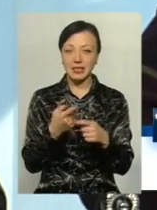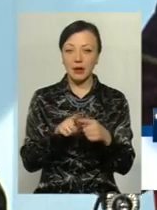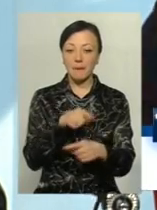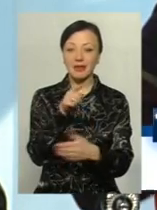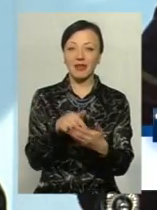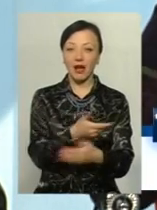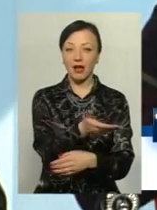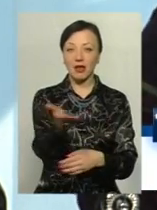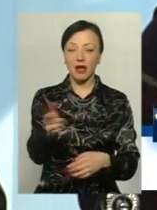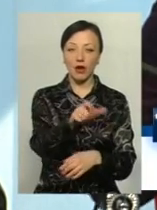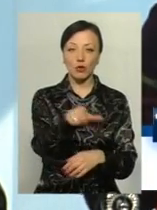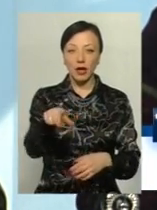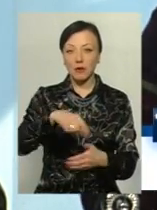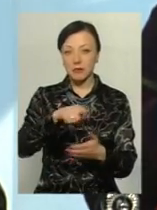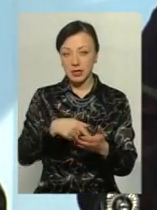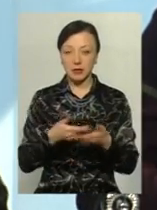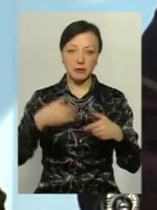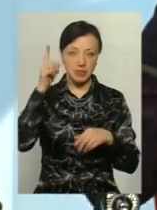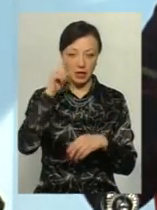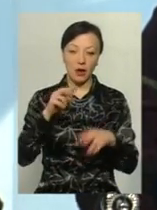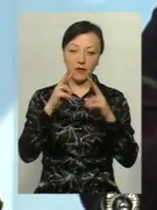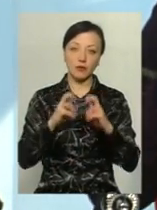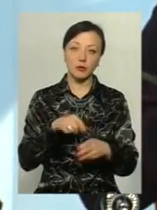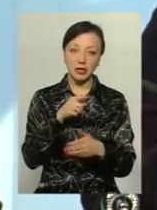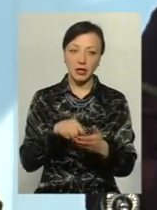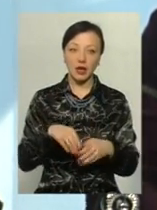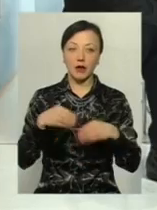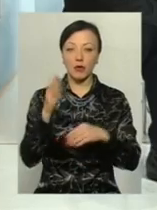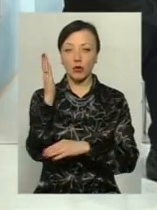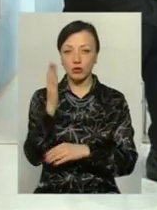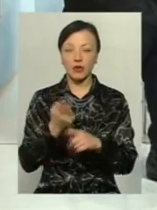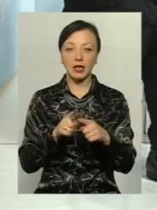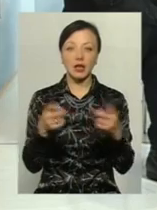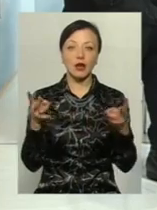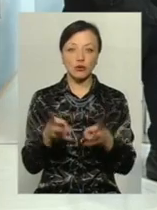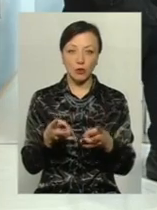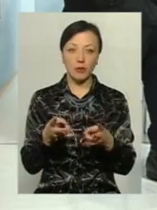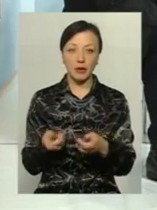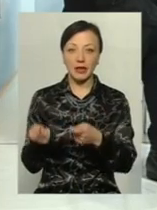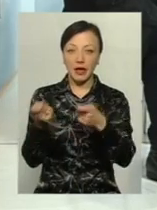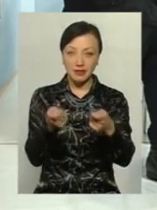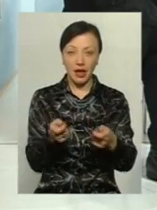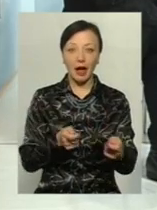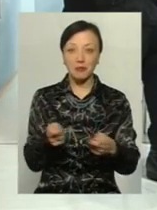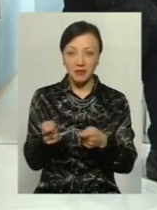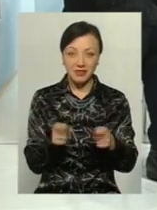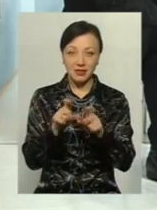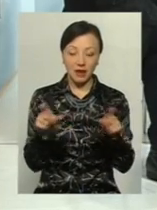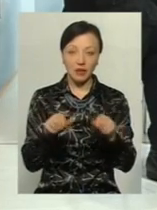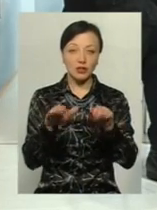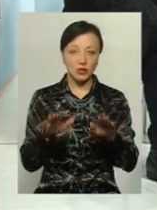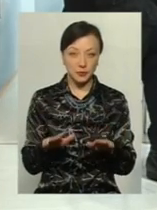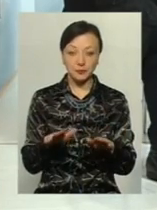людей, громадськості міста. Ми знаємо, ми вивчили питання, ми його дали, його проголосували, і для чогось ми принесли адміністрації якесь рішення.